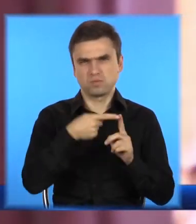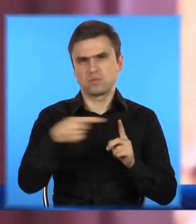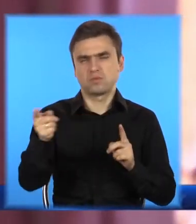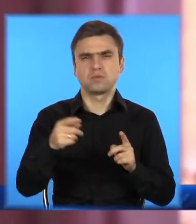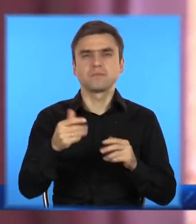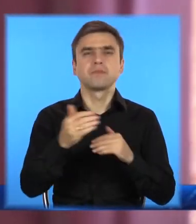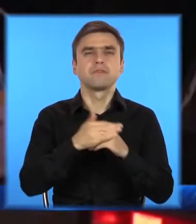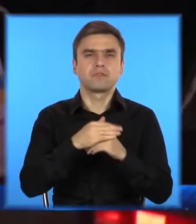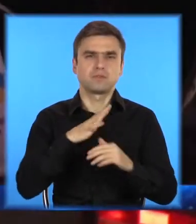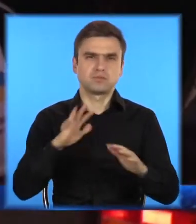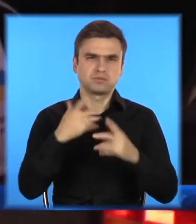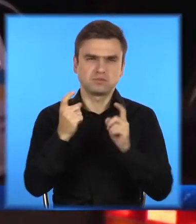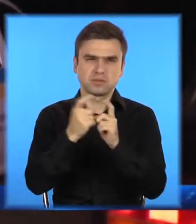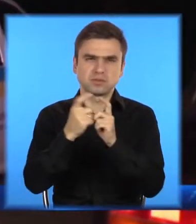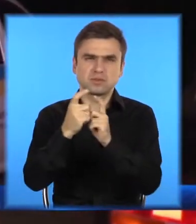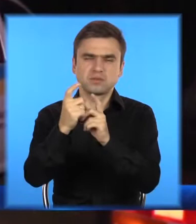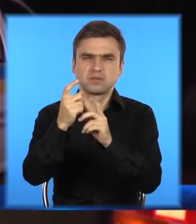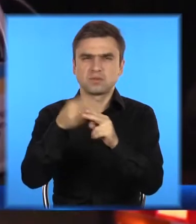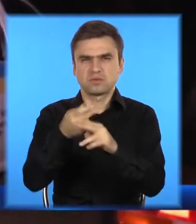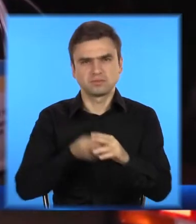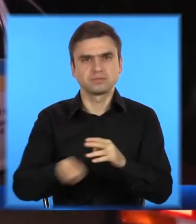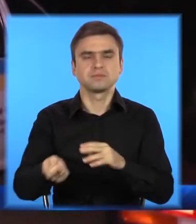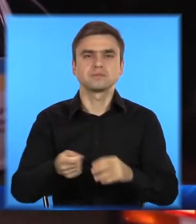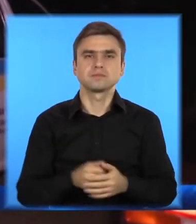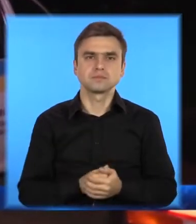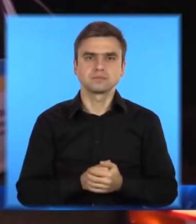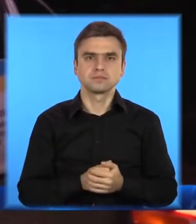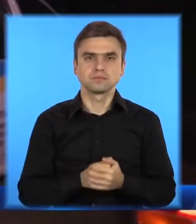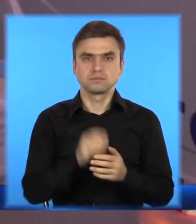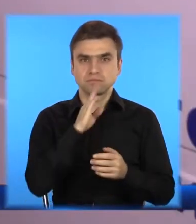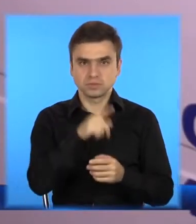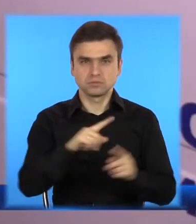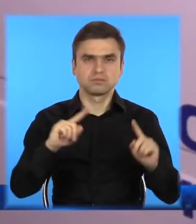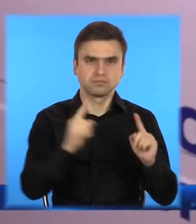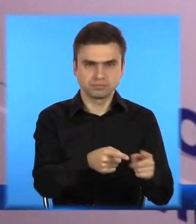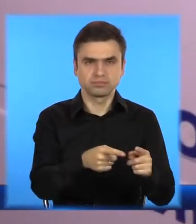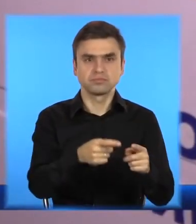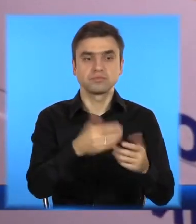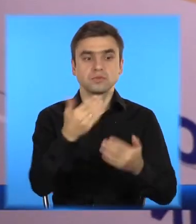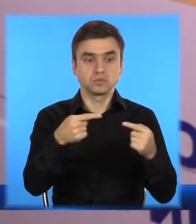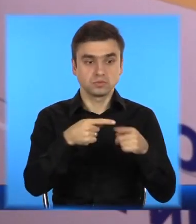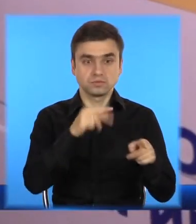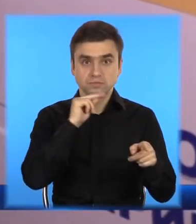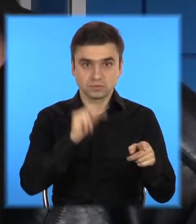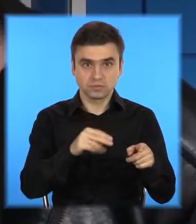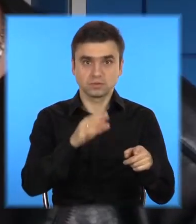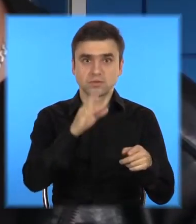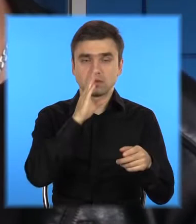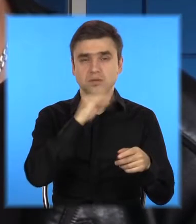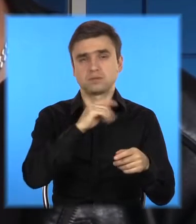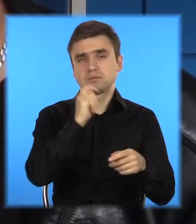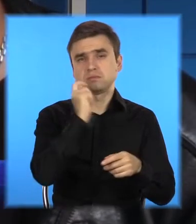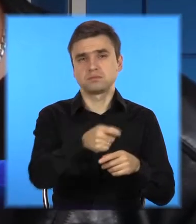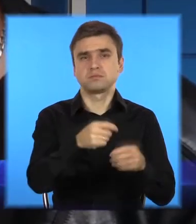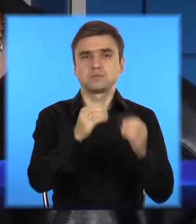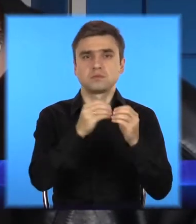став ніж. Дівчину затримали. Якщо її вину доведуть, їй загрожує до 10 років у в'язниці. З